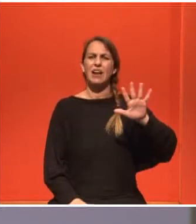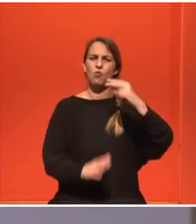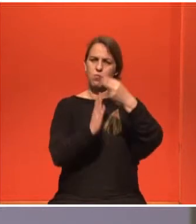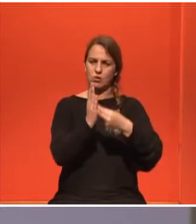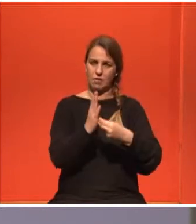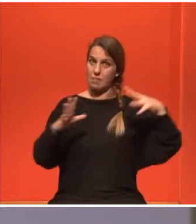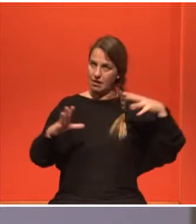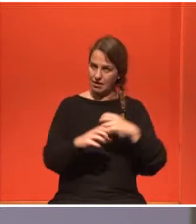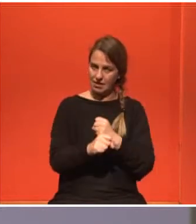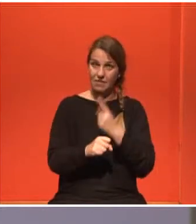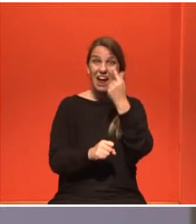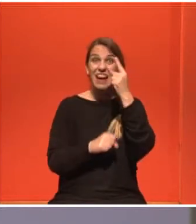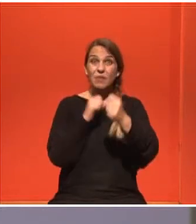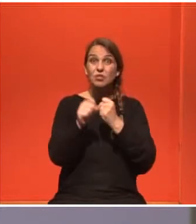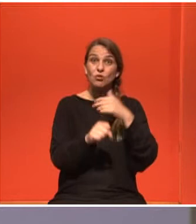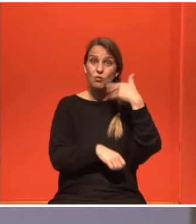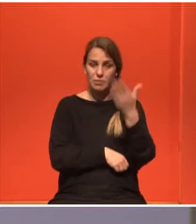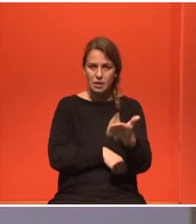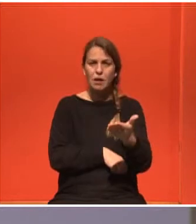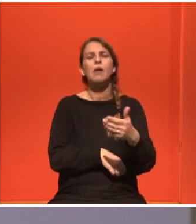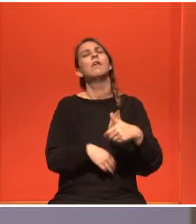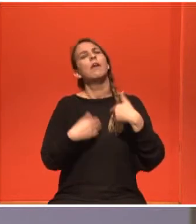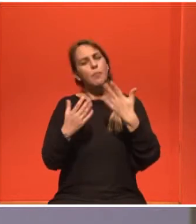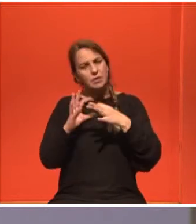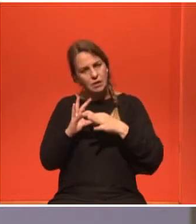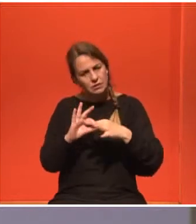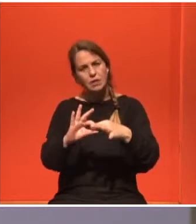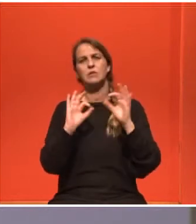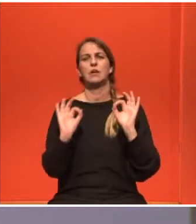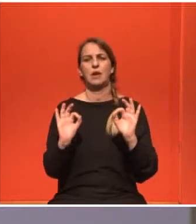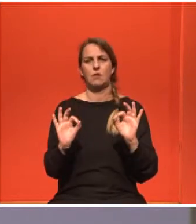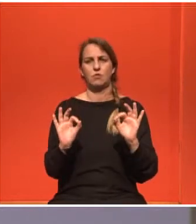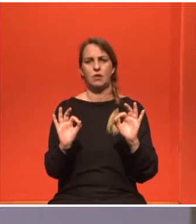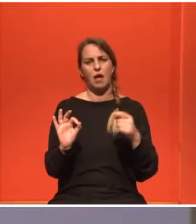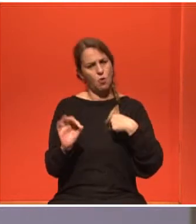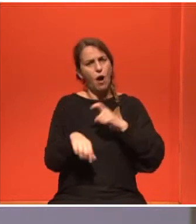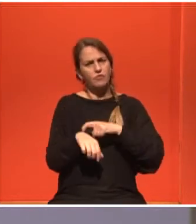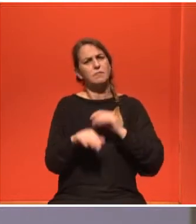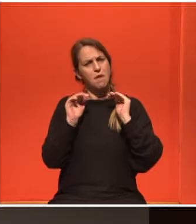και πέρα συνέχισα κανονικά την δράση μου σαν αθλήτρια ή με ενεργία ακόμα.